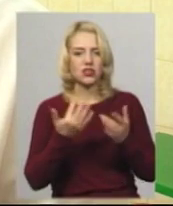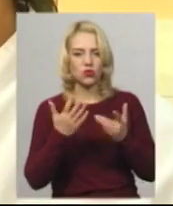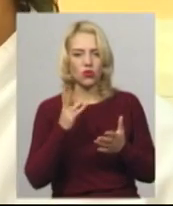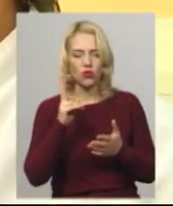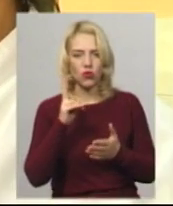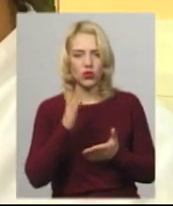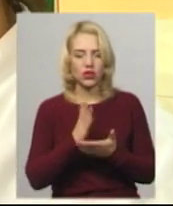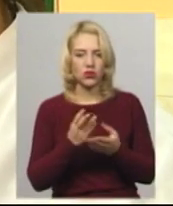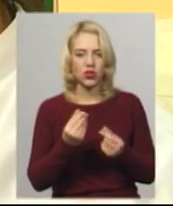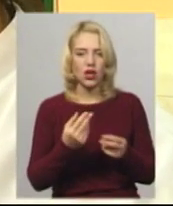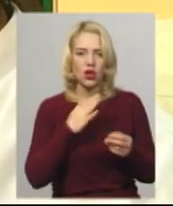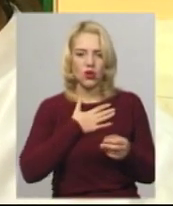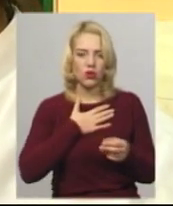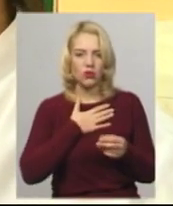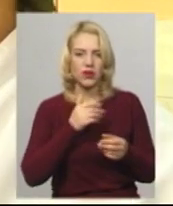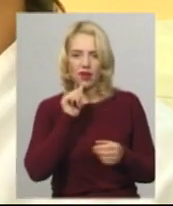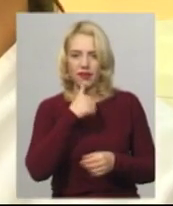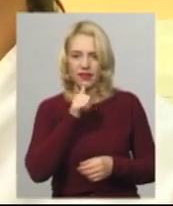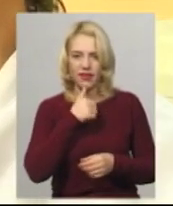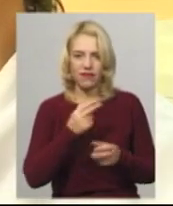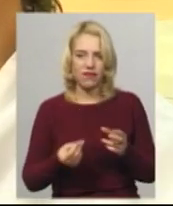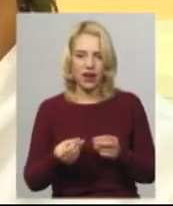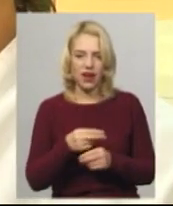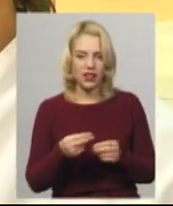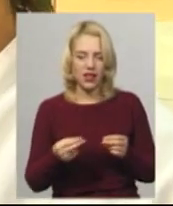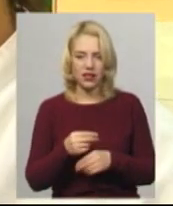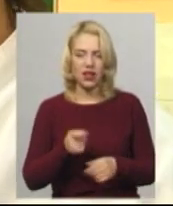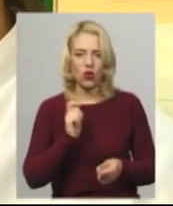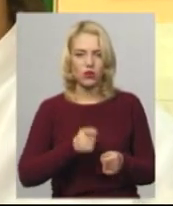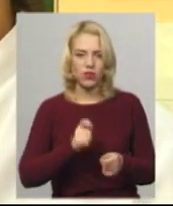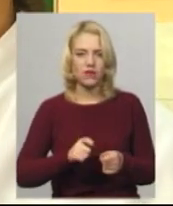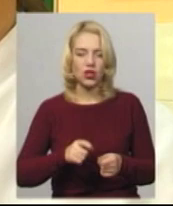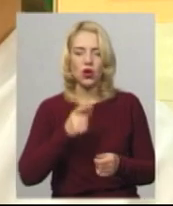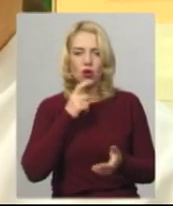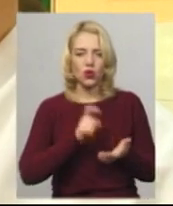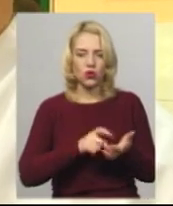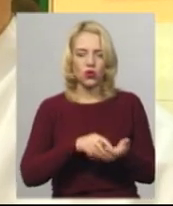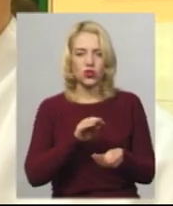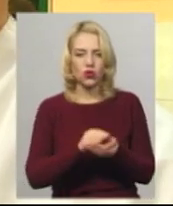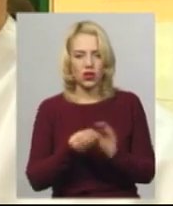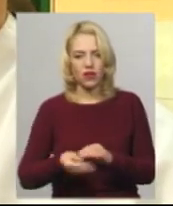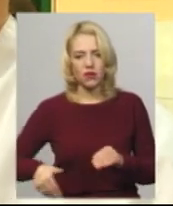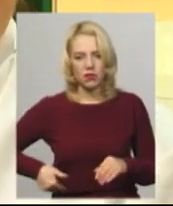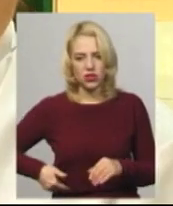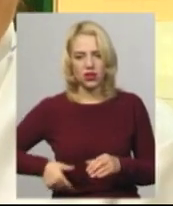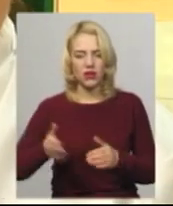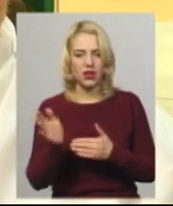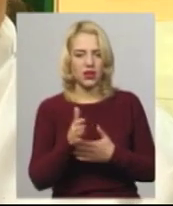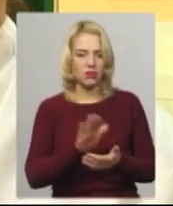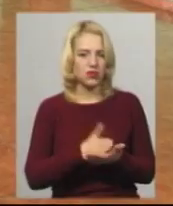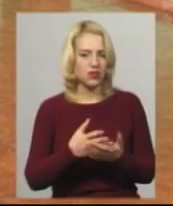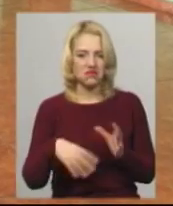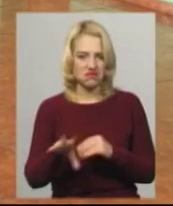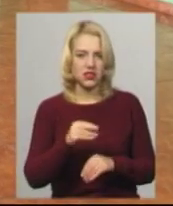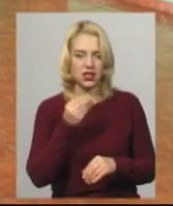є коштів. Полюбляють вареники ліниві, полюбляють відбивні кури, котлети, печінку, рибу жарену, майже